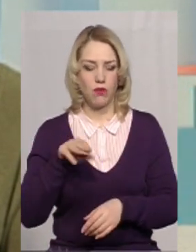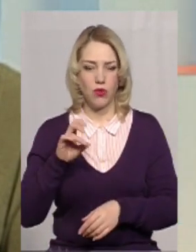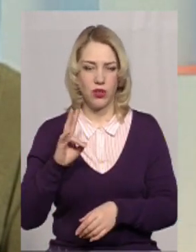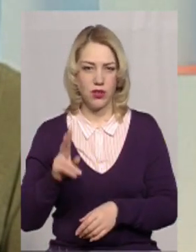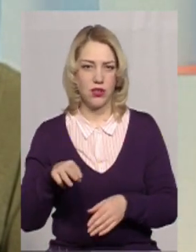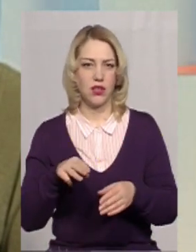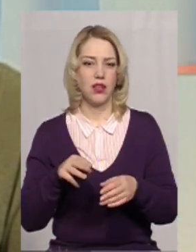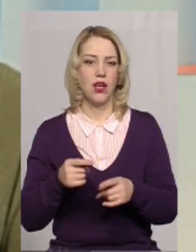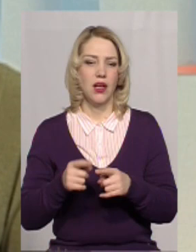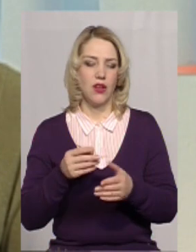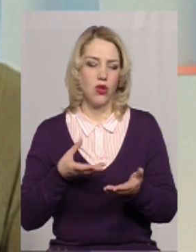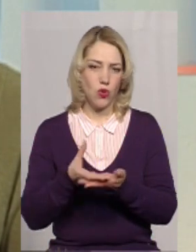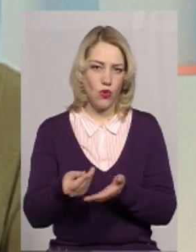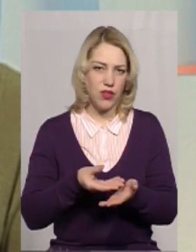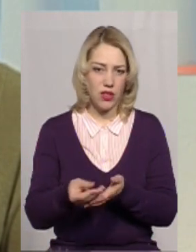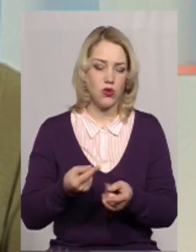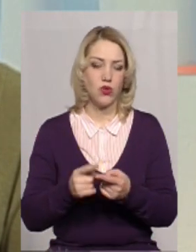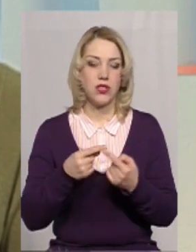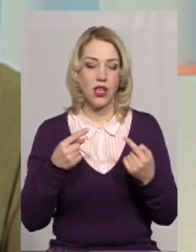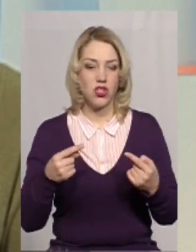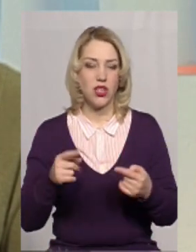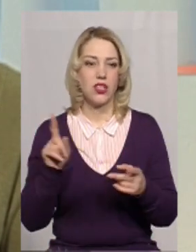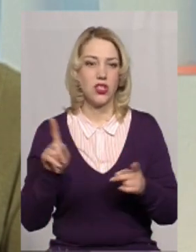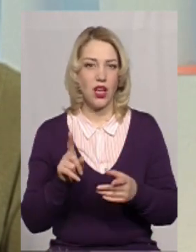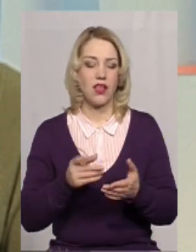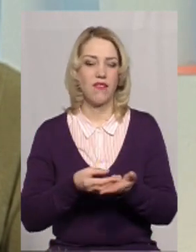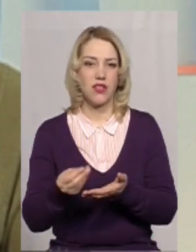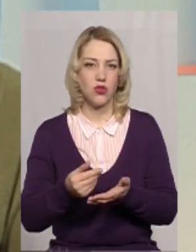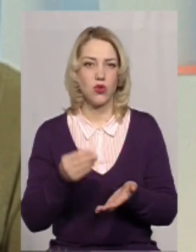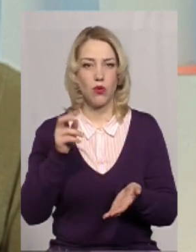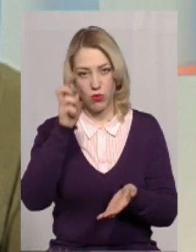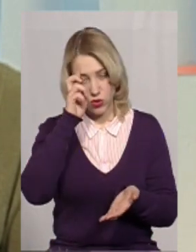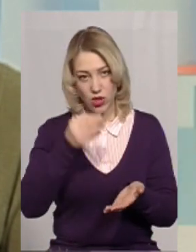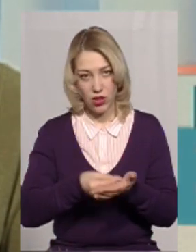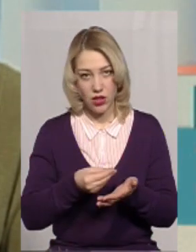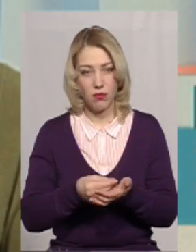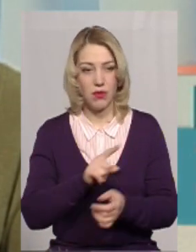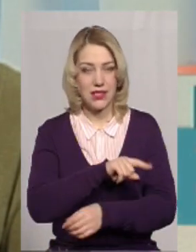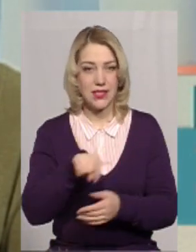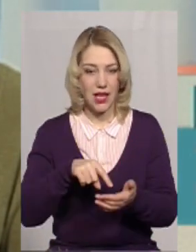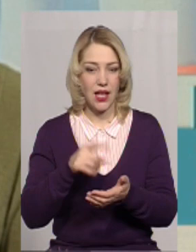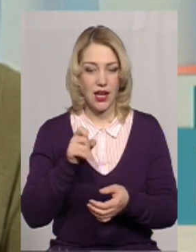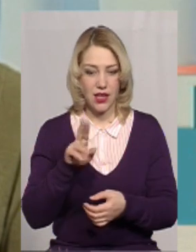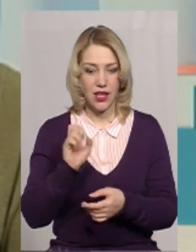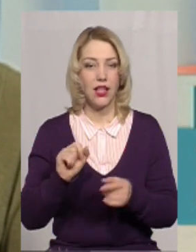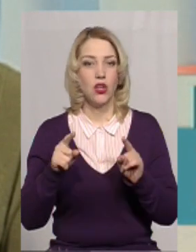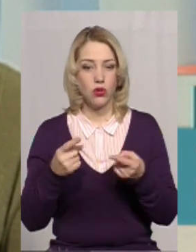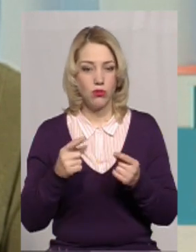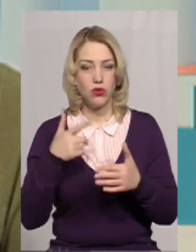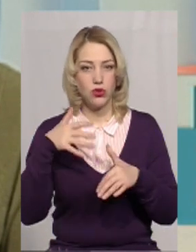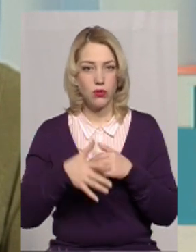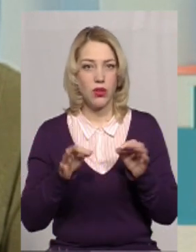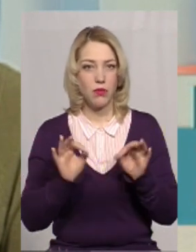дофінансовується, і інші речі, які фінансуються з бюджету міської ради. Тому це зрозуміло і правильно, що